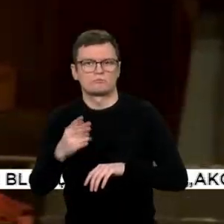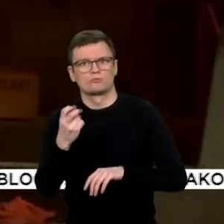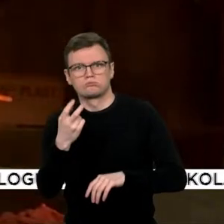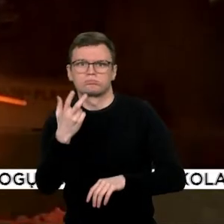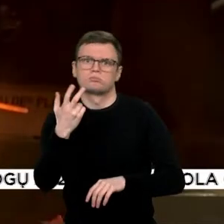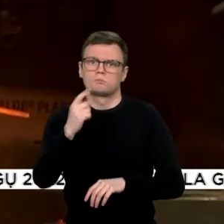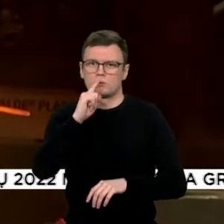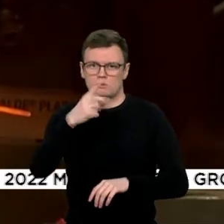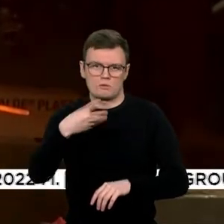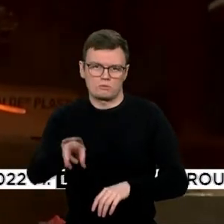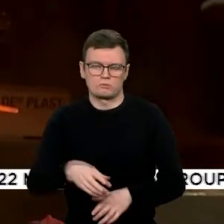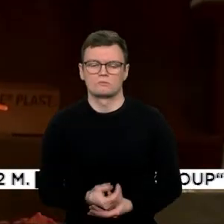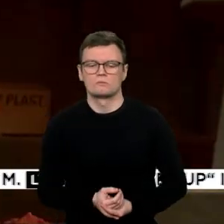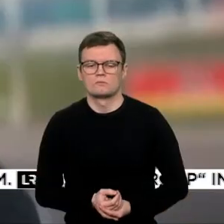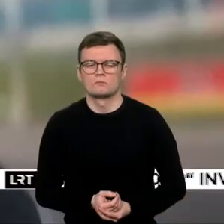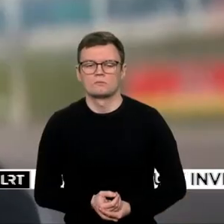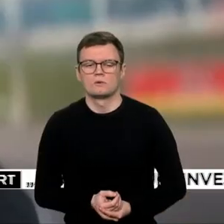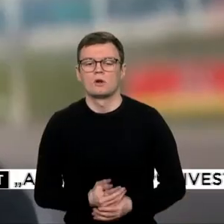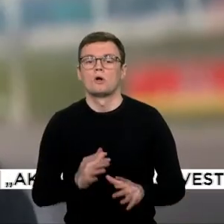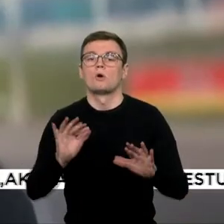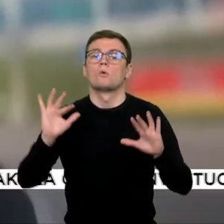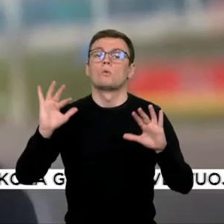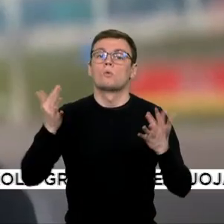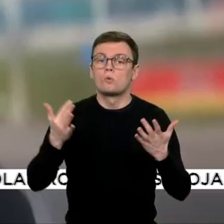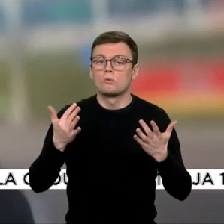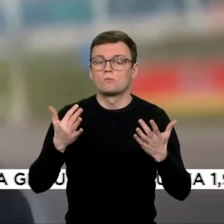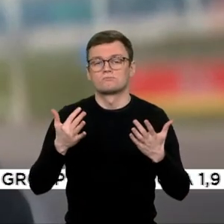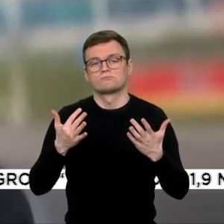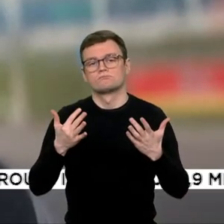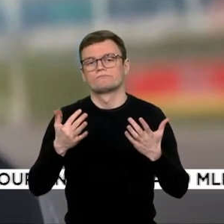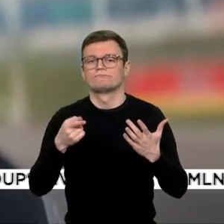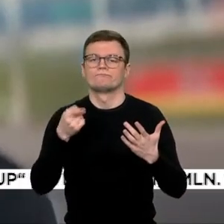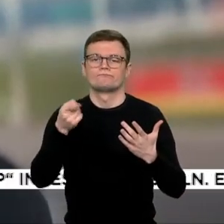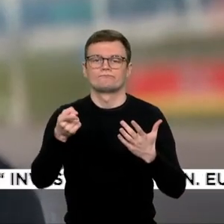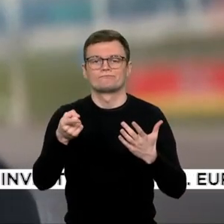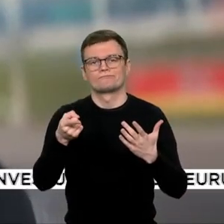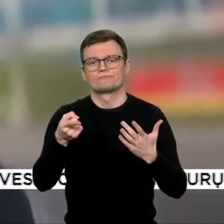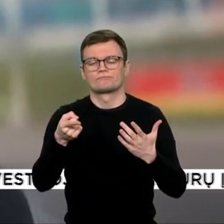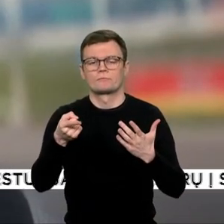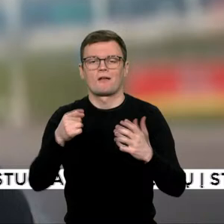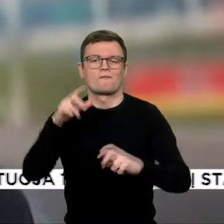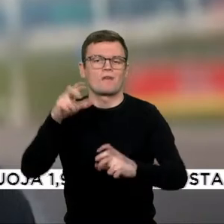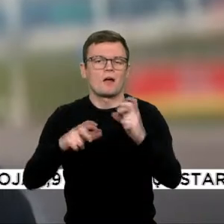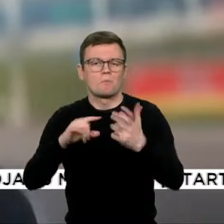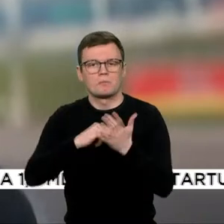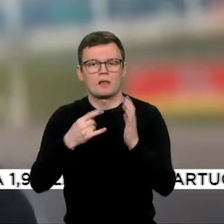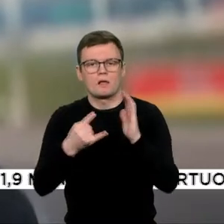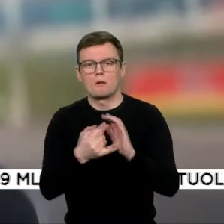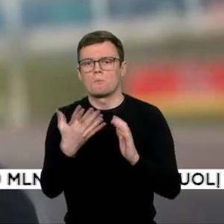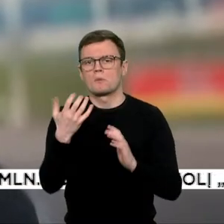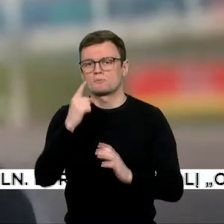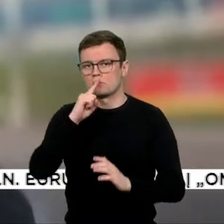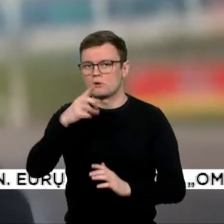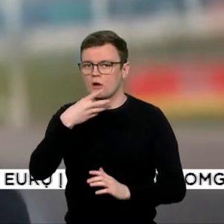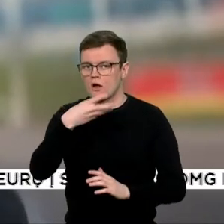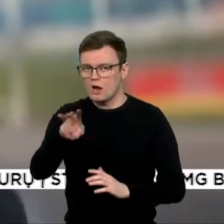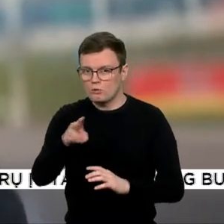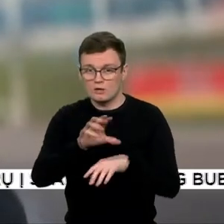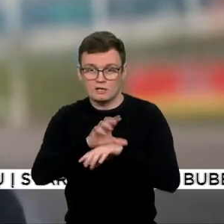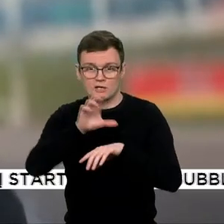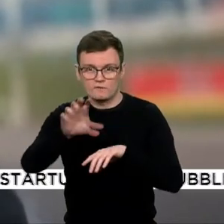planuotų investuoti apie 500 milijonų eurų, tai galim padauginti šį skaičių iš 12 ir matysim,